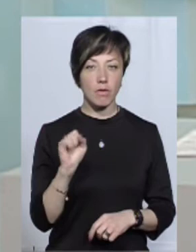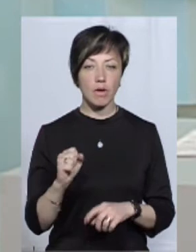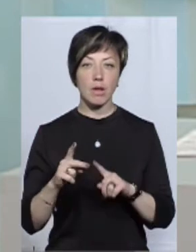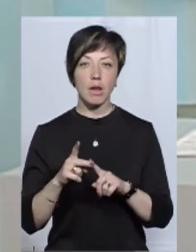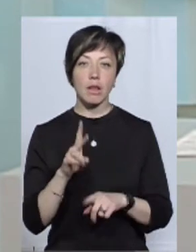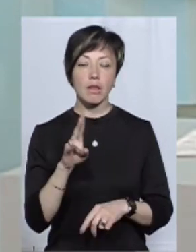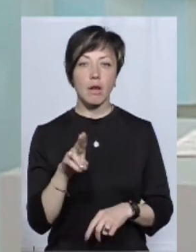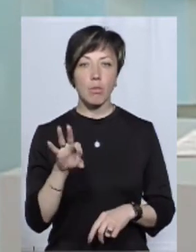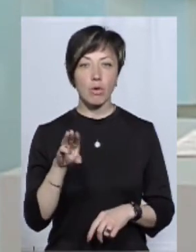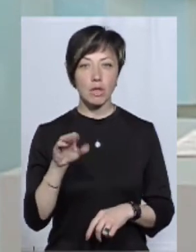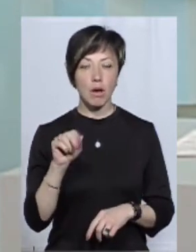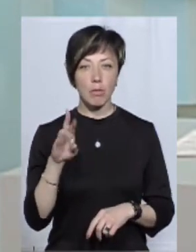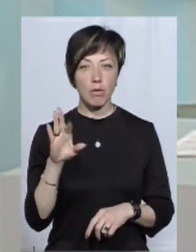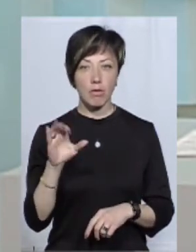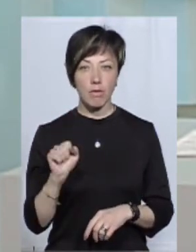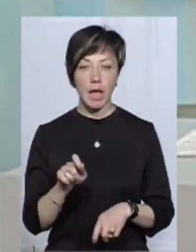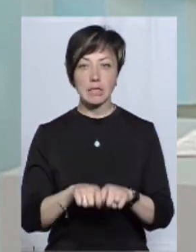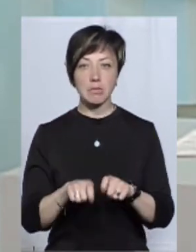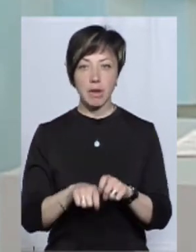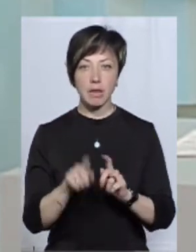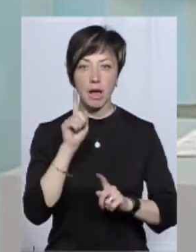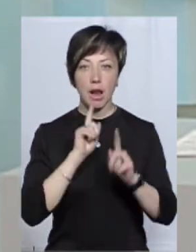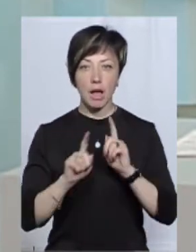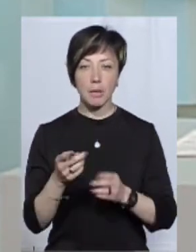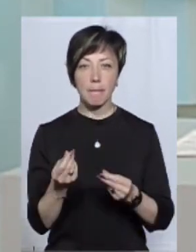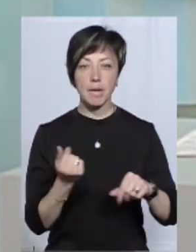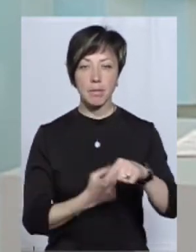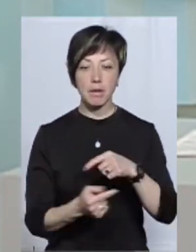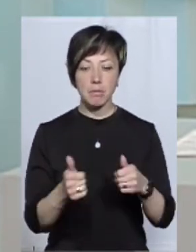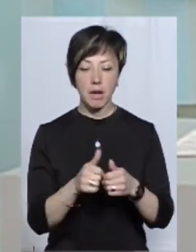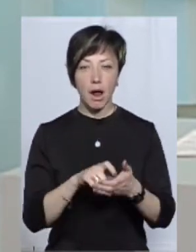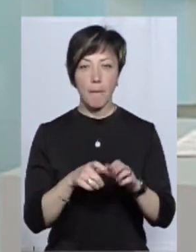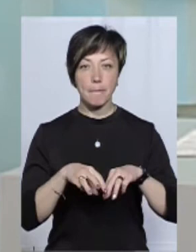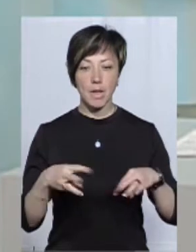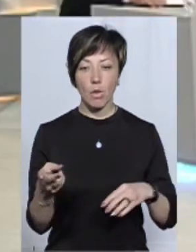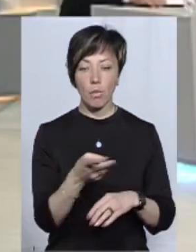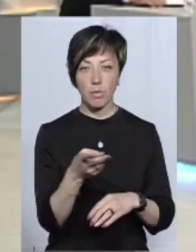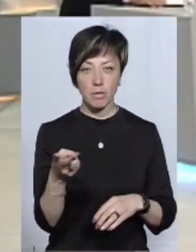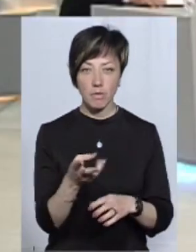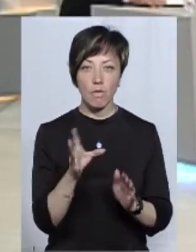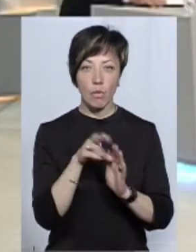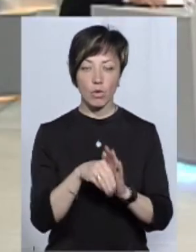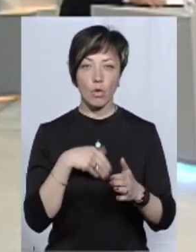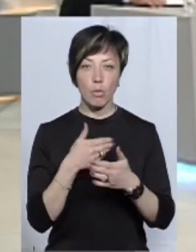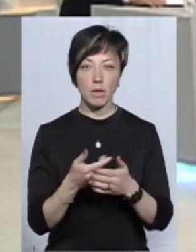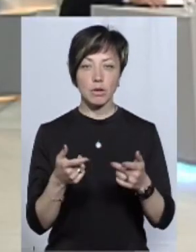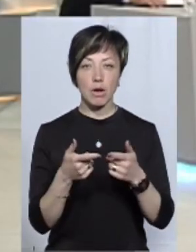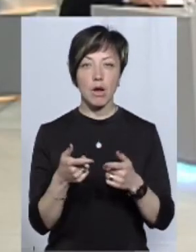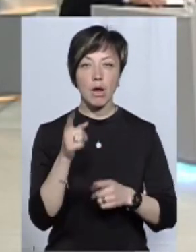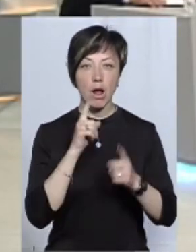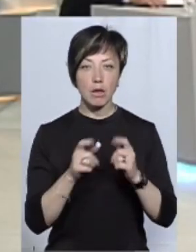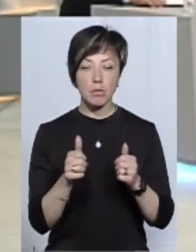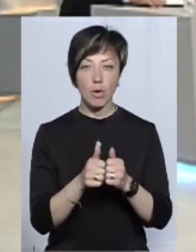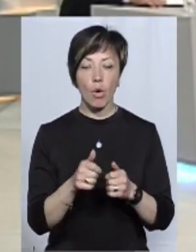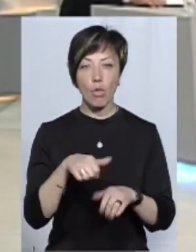Наталія Потапова, експерт Ради підприємців при Кабміні. Обидві пані Наталії входять до громадської ради при головному